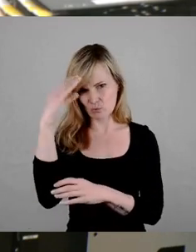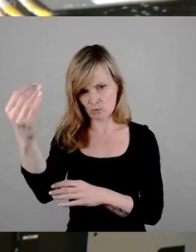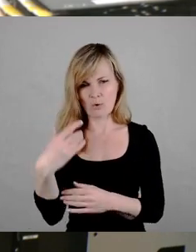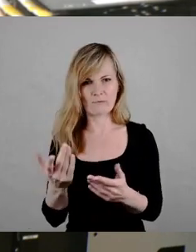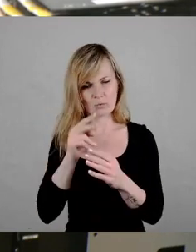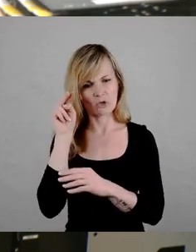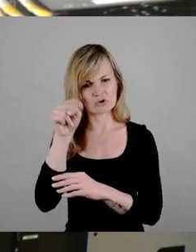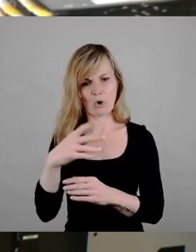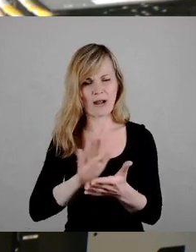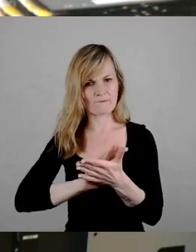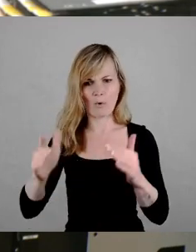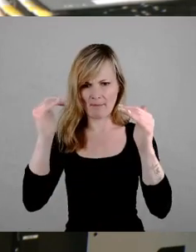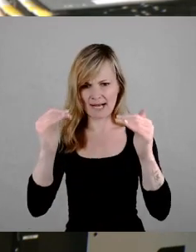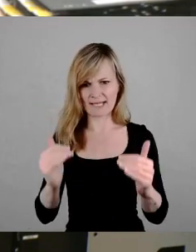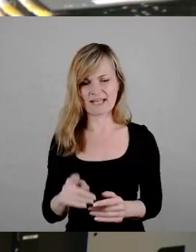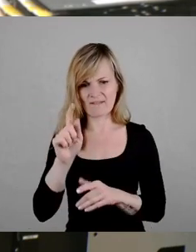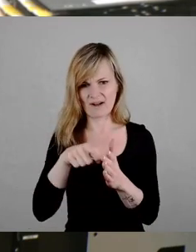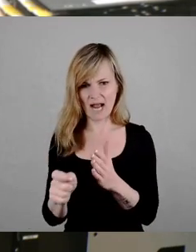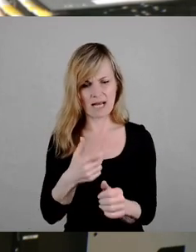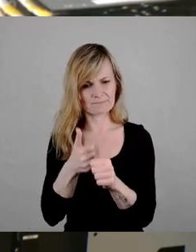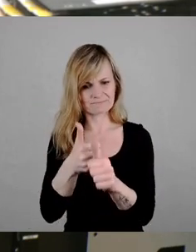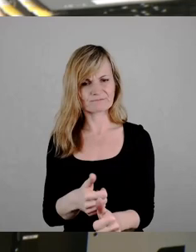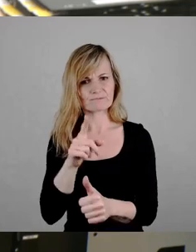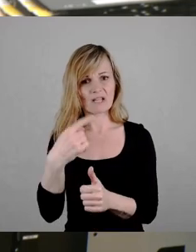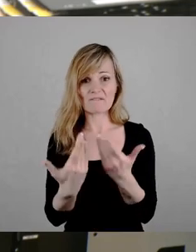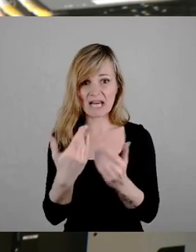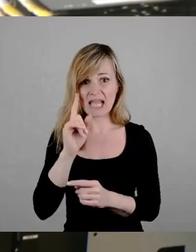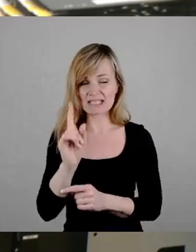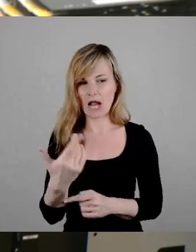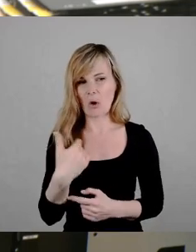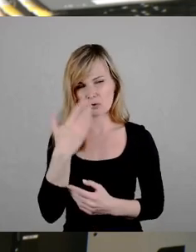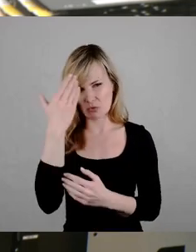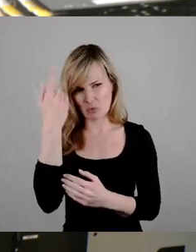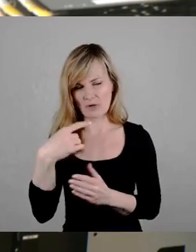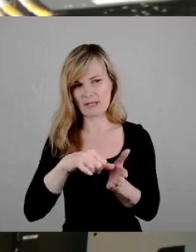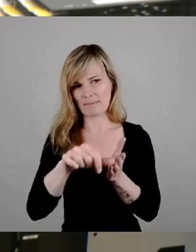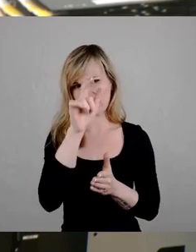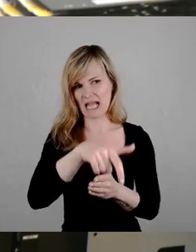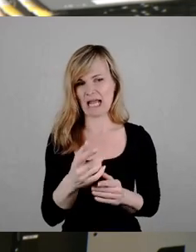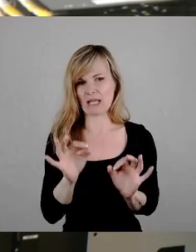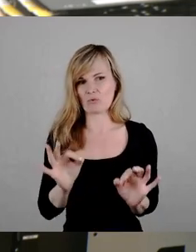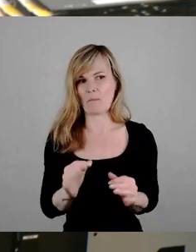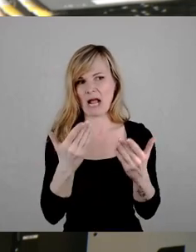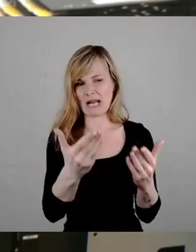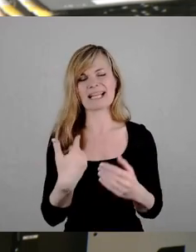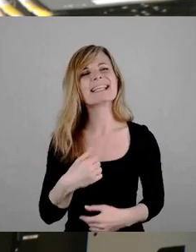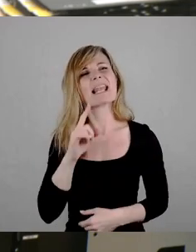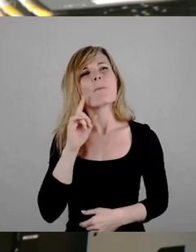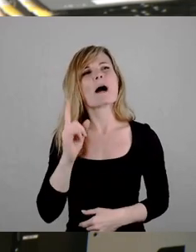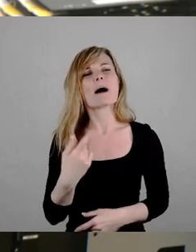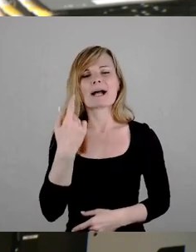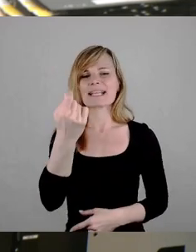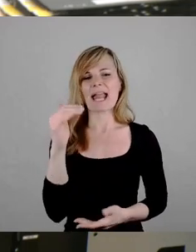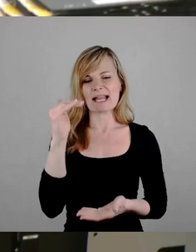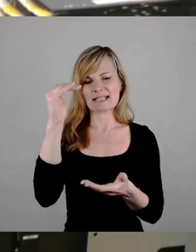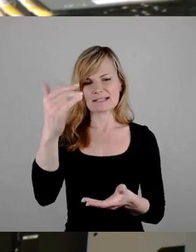erfüllen, ist vielleicht auch zu blöd, sich legal dafür auszahlen zu lassen. Ich glaube aber, bei Geld gibt sich schleinchen